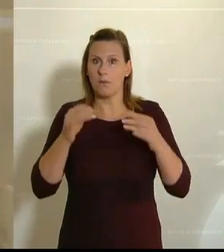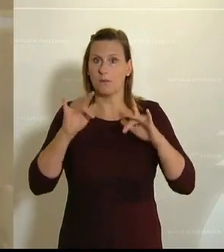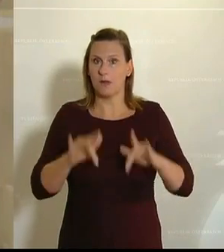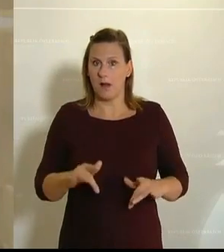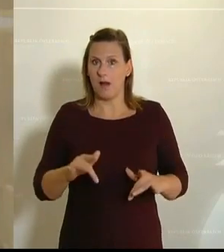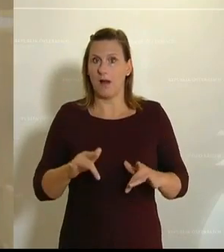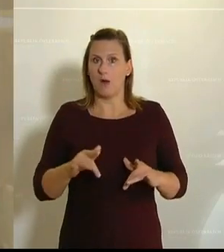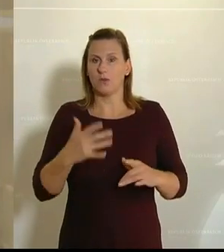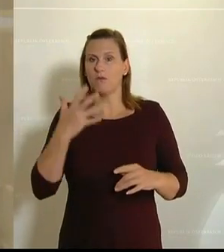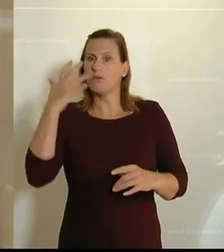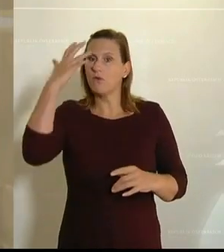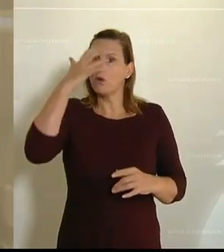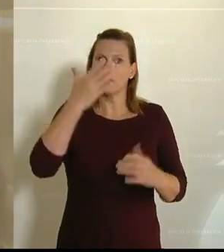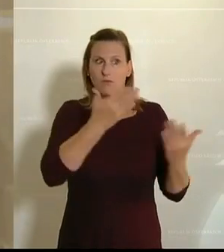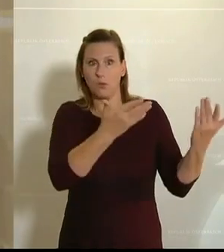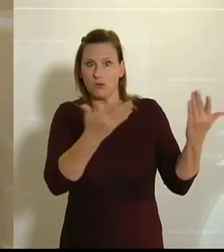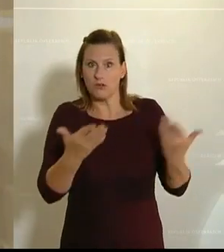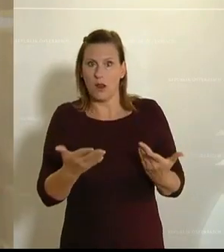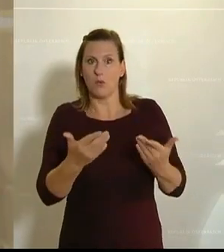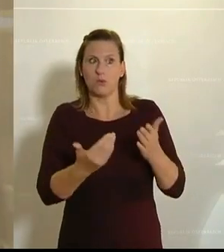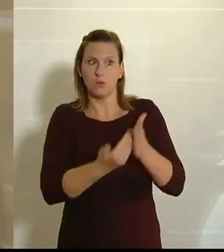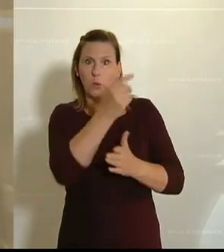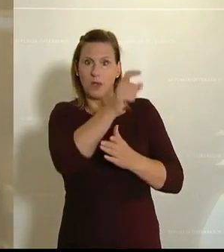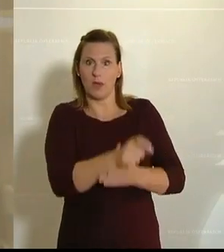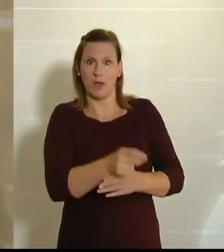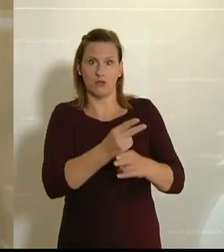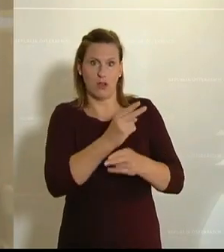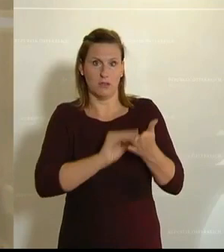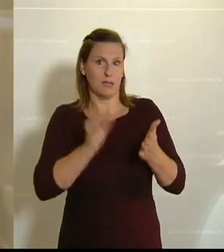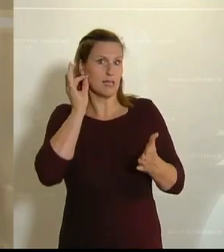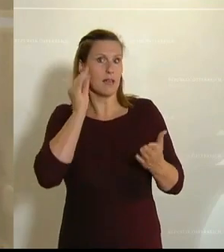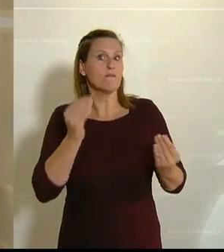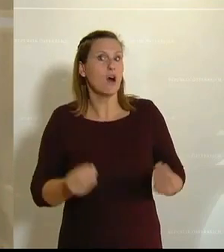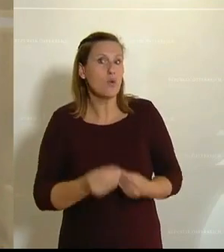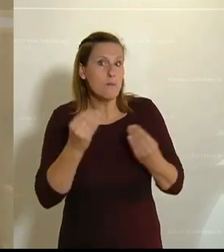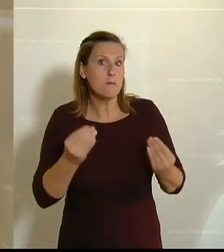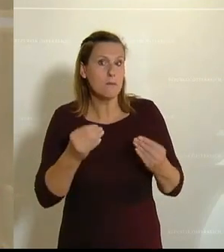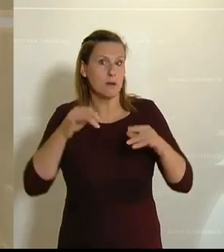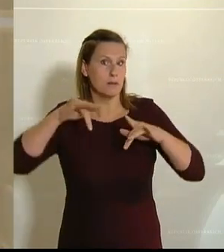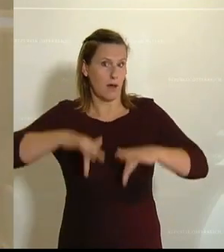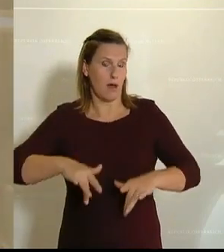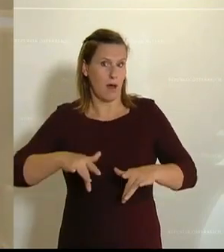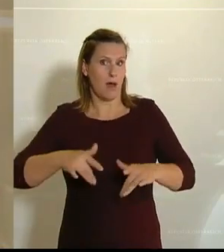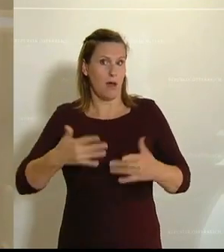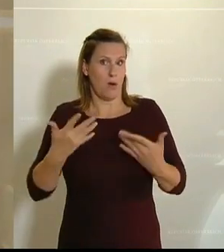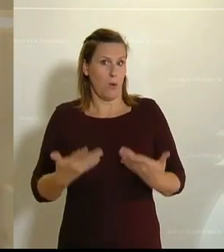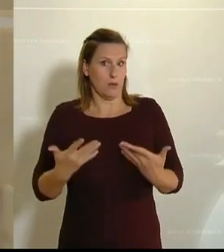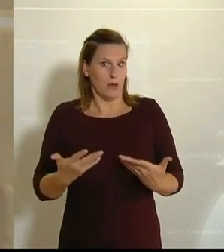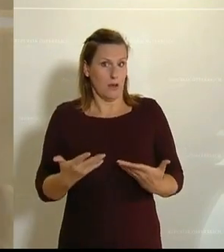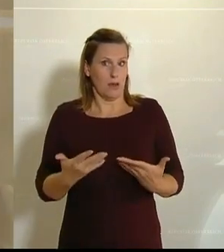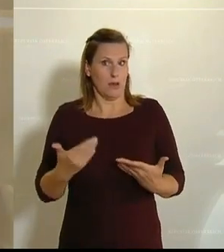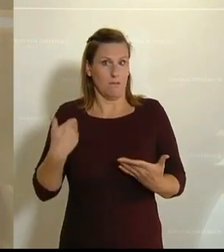Vorstellung einer neuen Kunst- und Kulturstaatssekretärin. Wir stehen hier, weil schon innerhalb